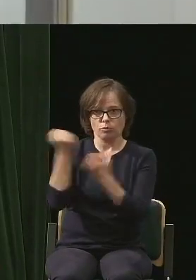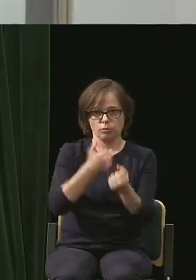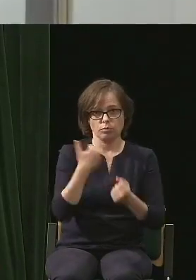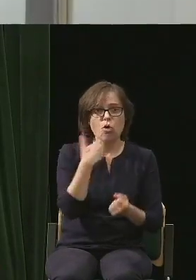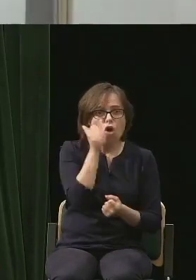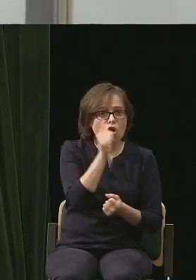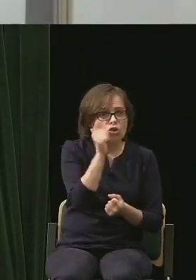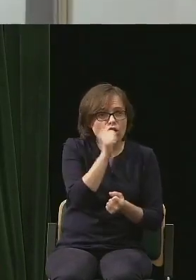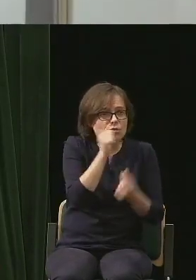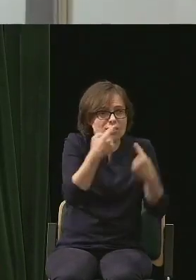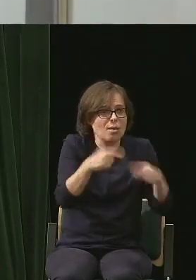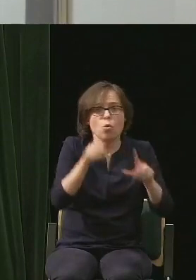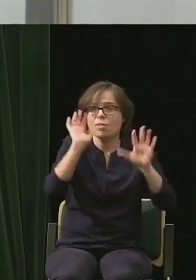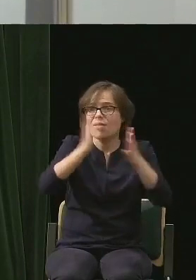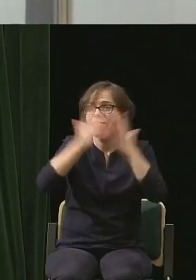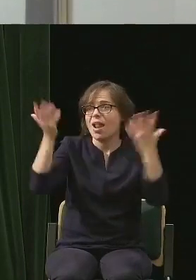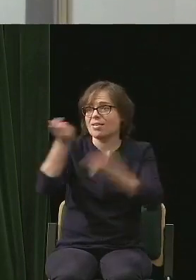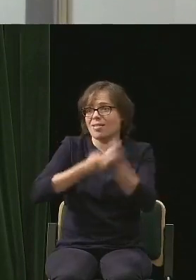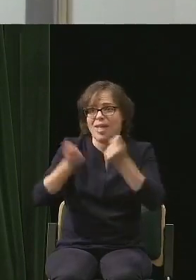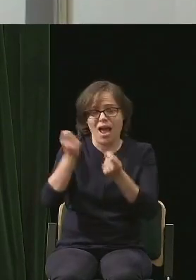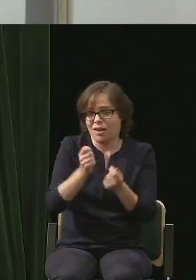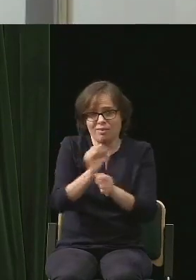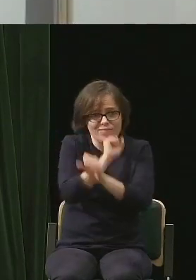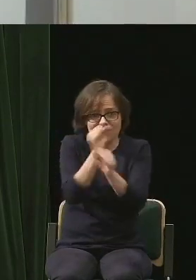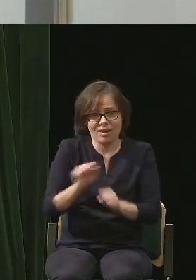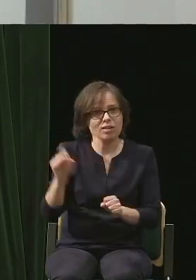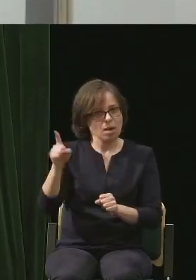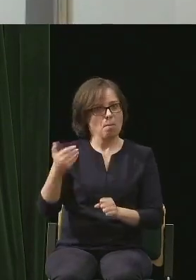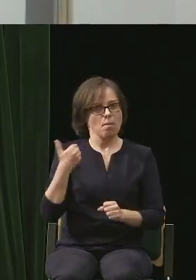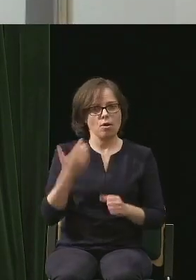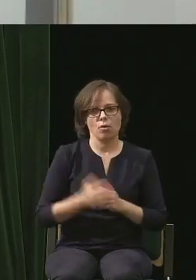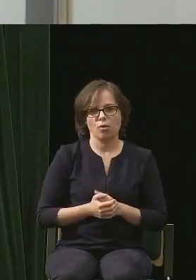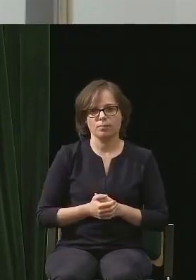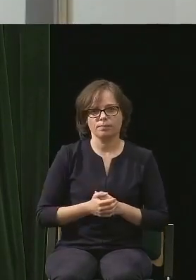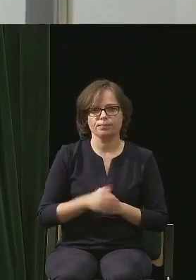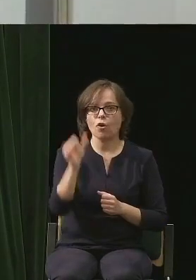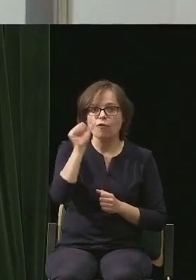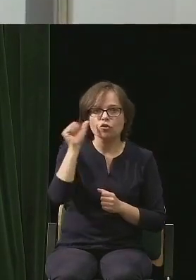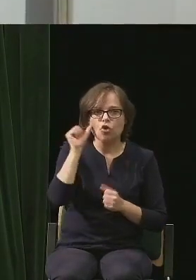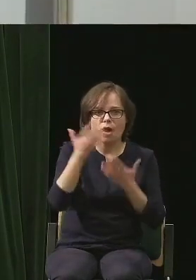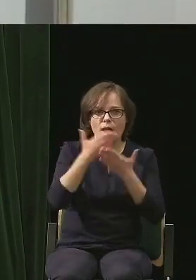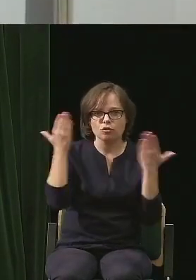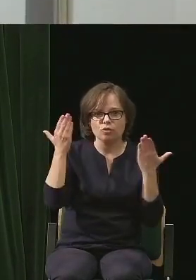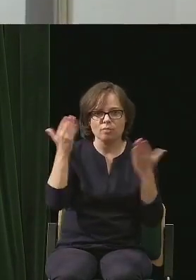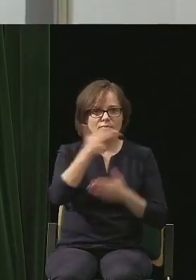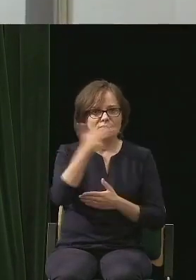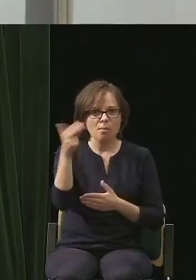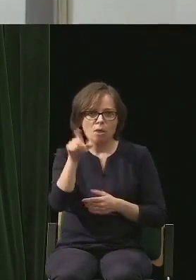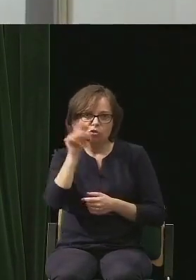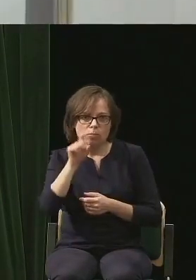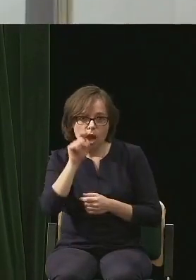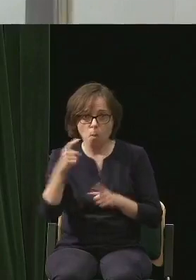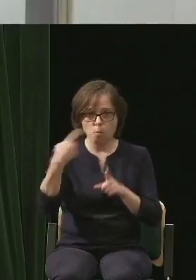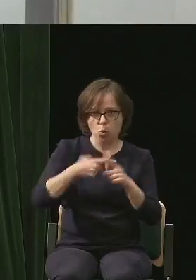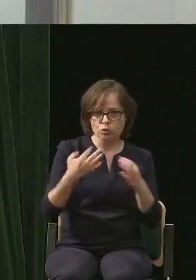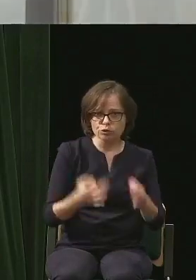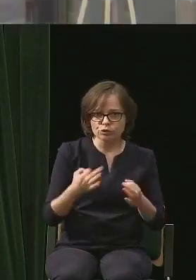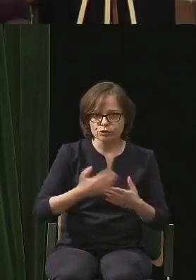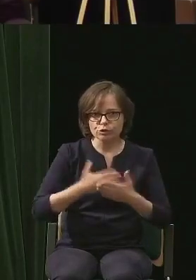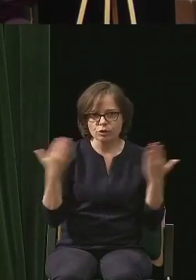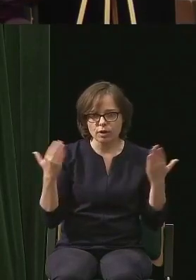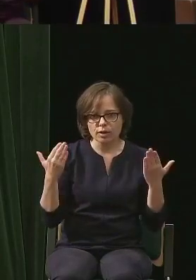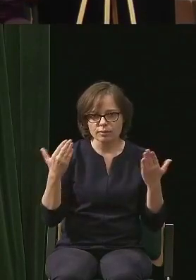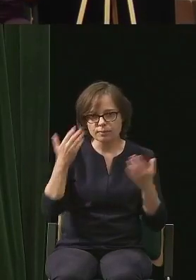nie zdarza nawet na dużych targach. No i wczorajszy dzień właśnie szpiegowski plus to, co się dzisiaj wydarzyło, to